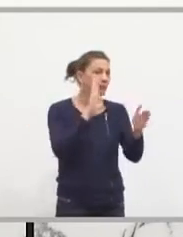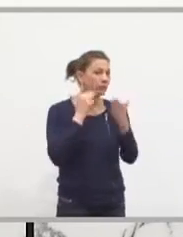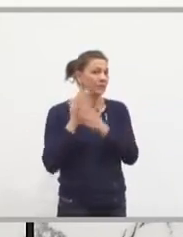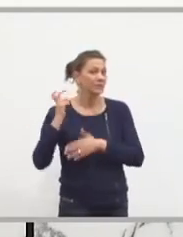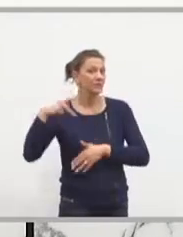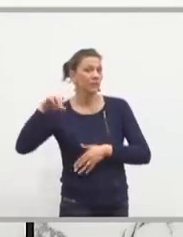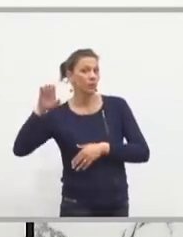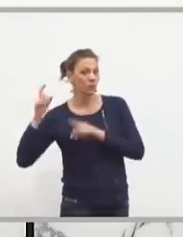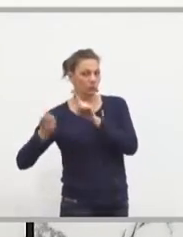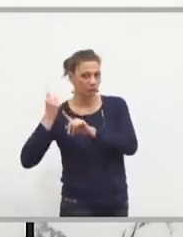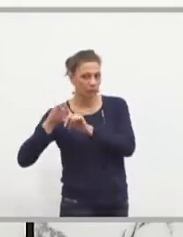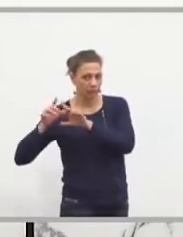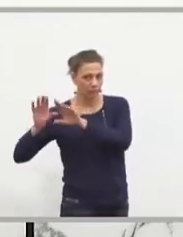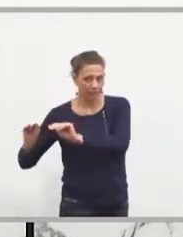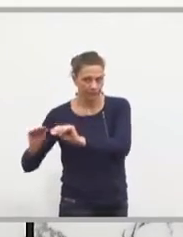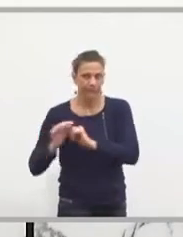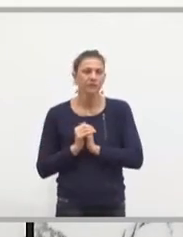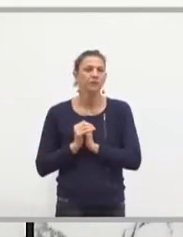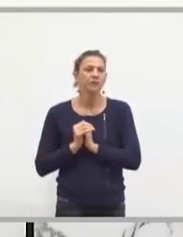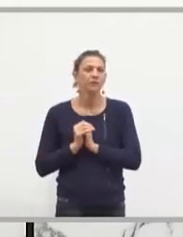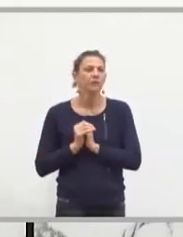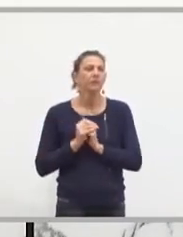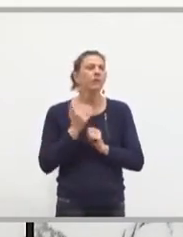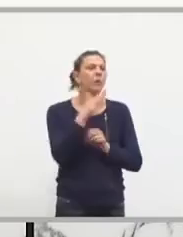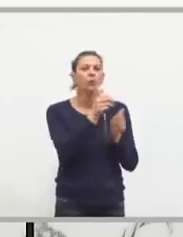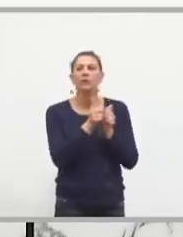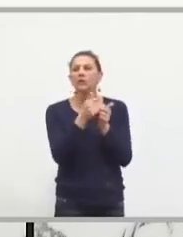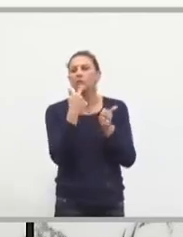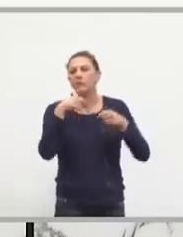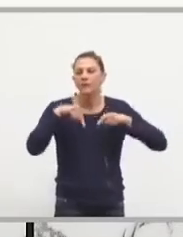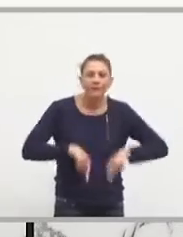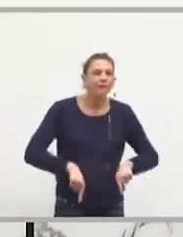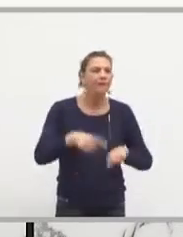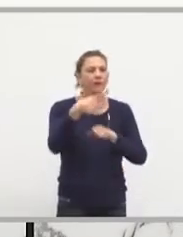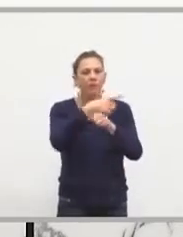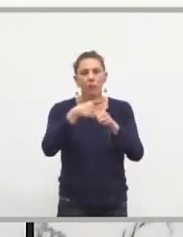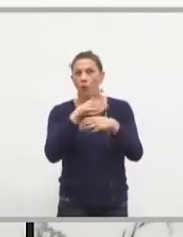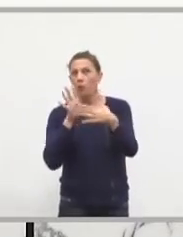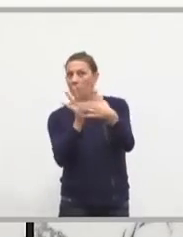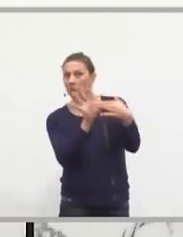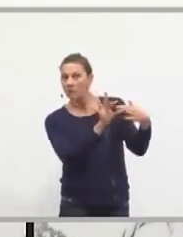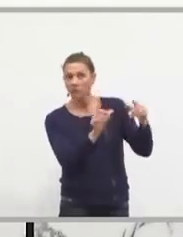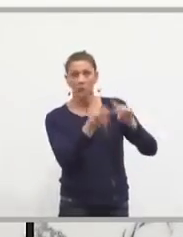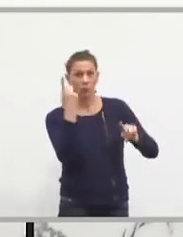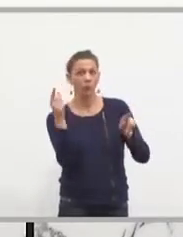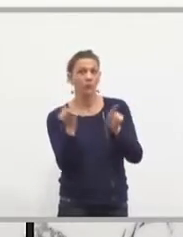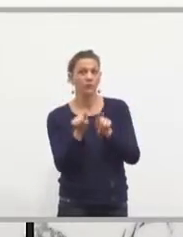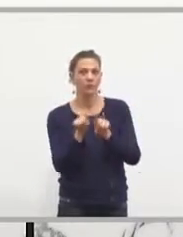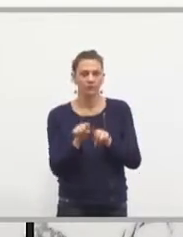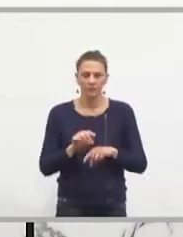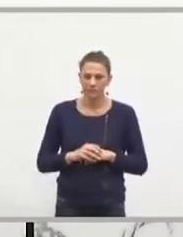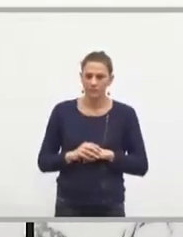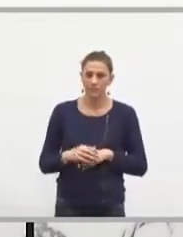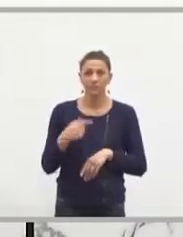aussi que les relations avec les collectivités que sont l'État et le département sont importantes aussi, je demanderai aux